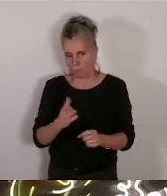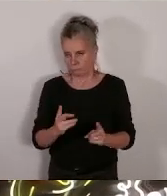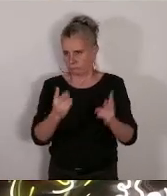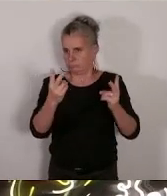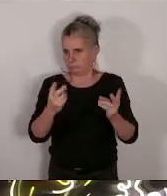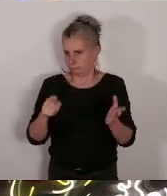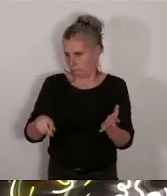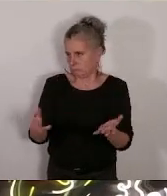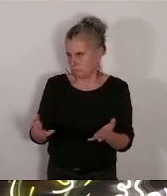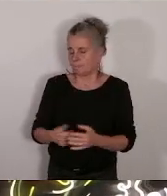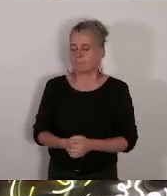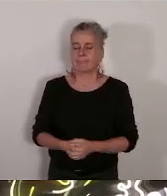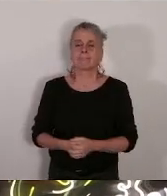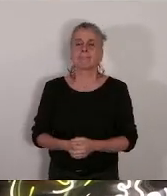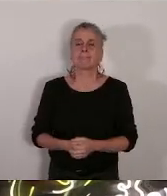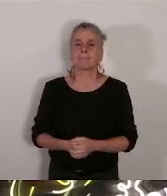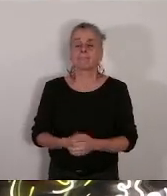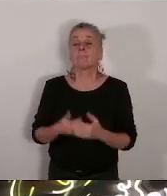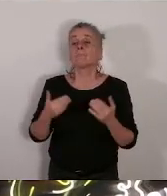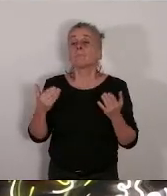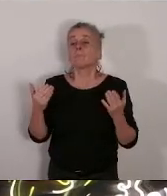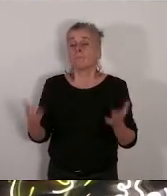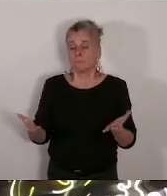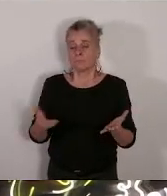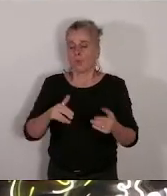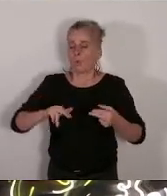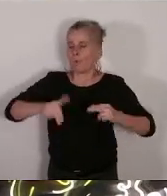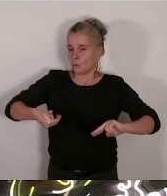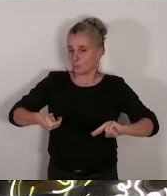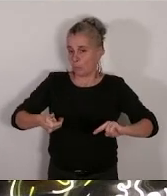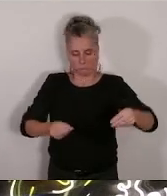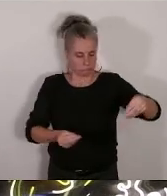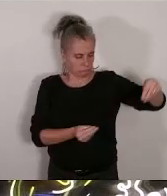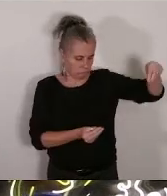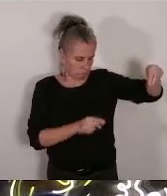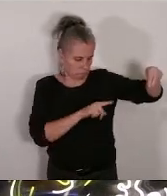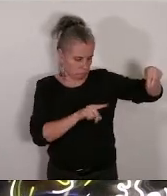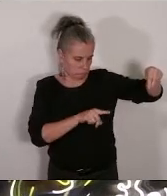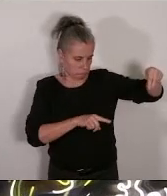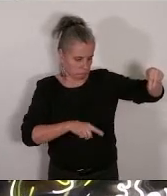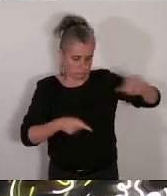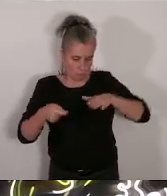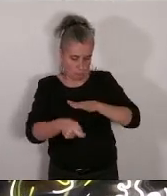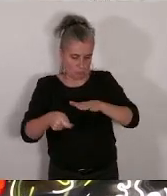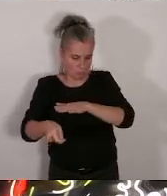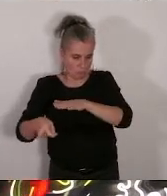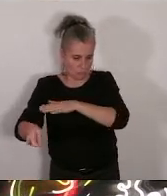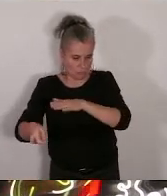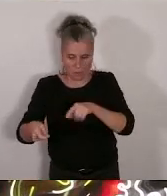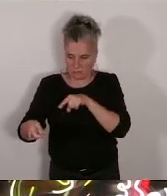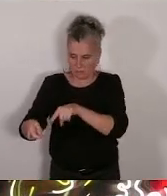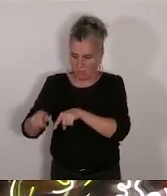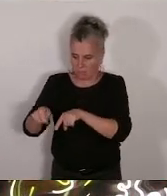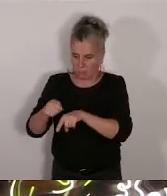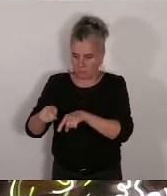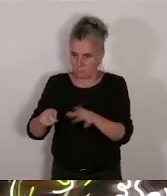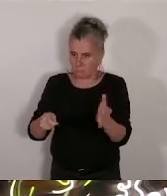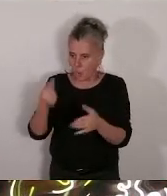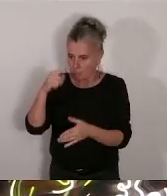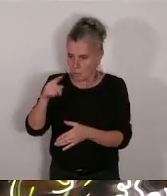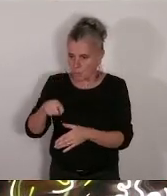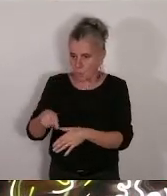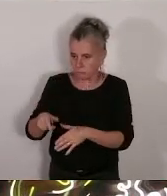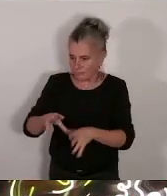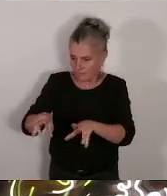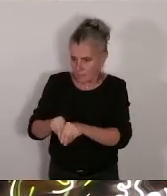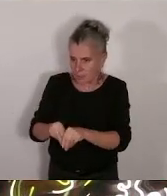il est indiqué dans la convention type que les actions financées par ces subventions sont destinées à des familles et à des enfants domiciliés à